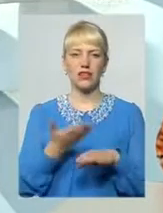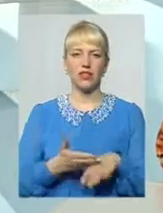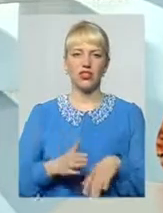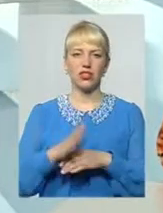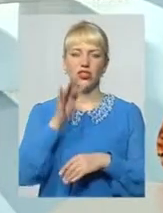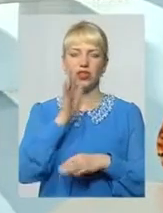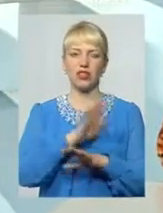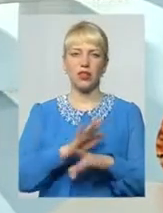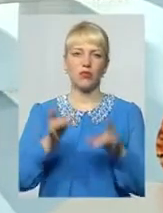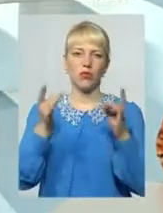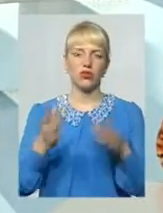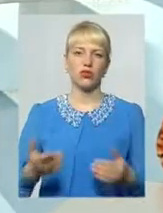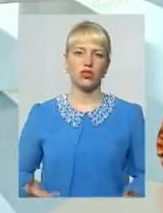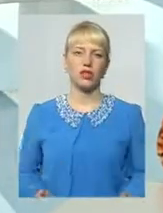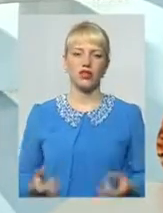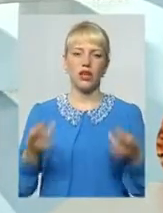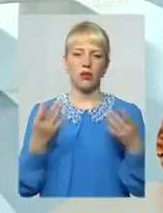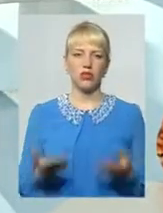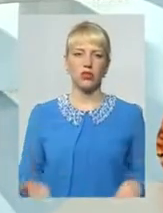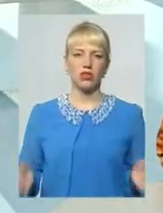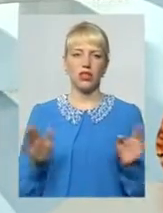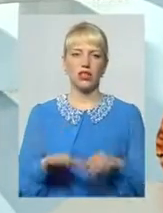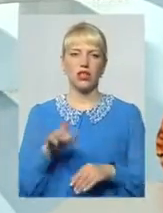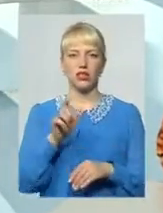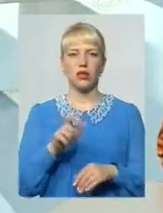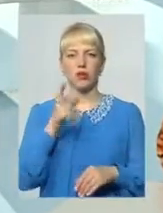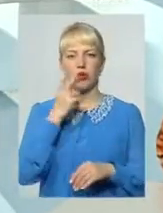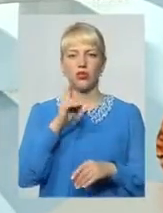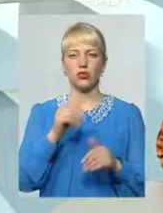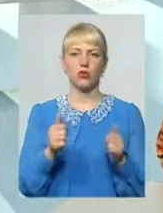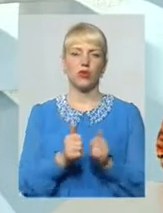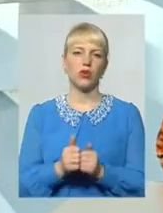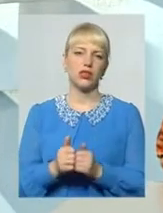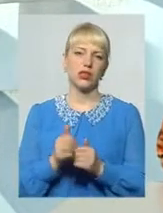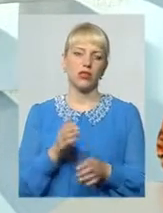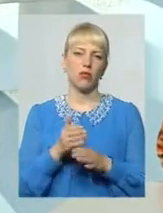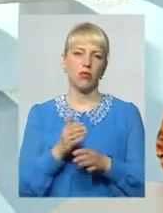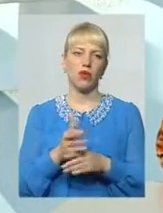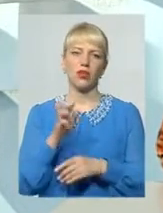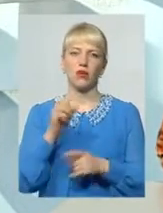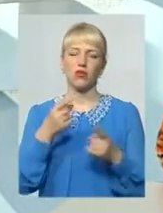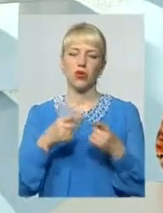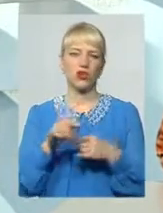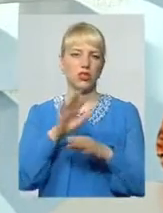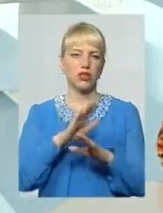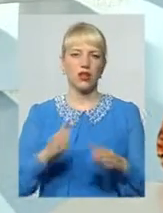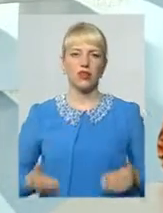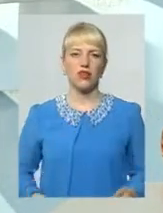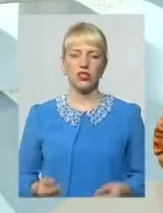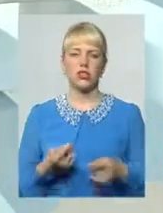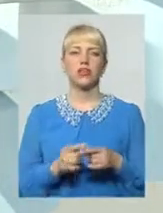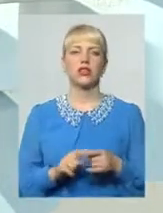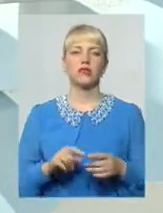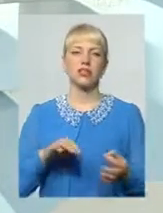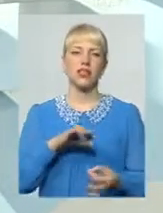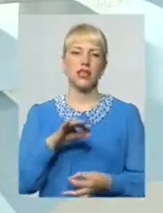так не просто живеться Просто залишатися людьми Бачити, хто поряд І допомагати інакше не вижити От тим сиротам Якщо